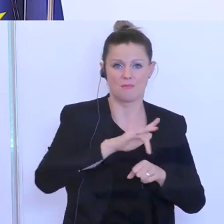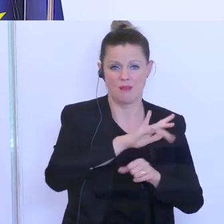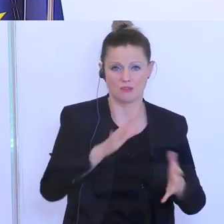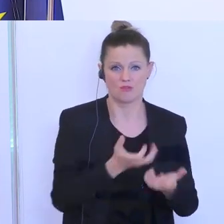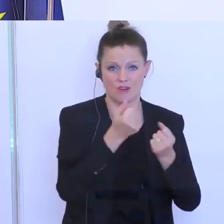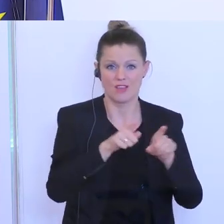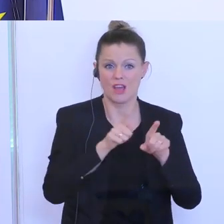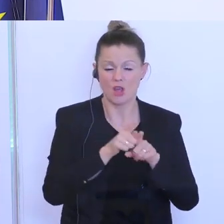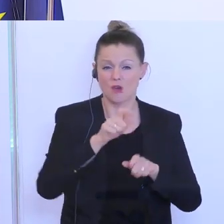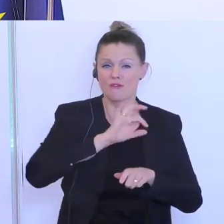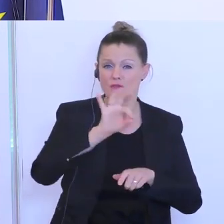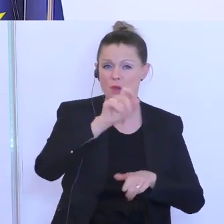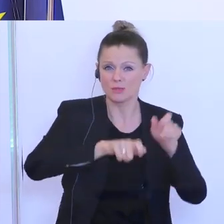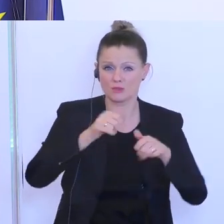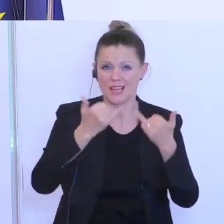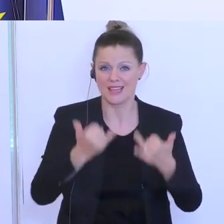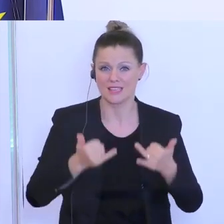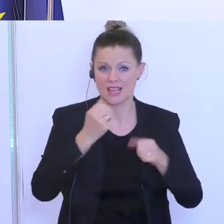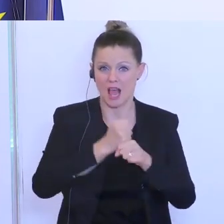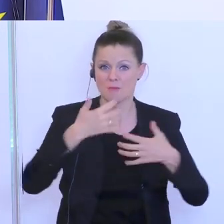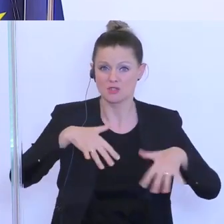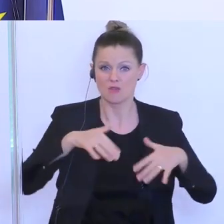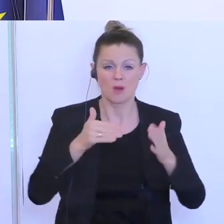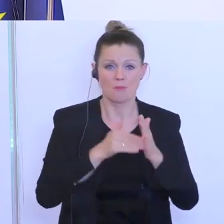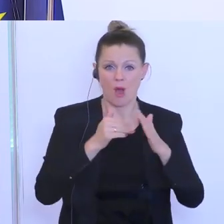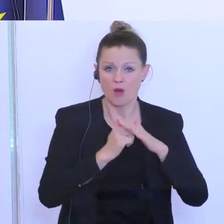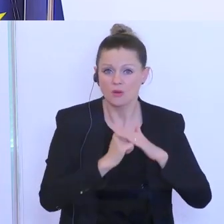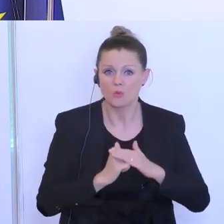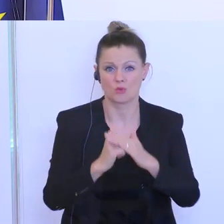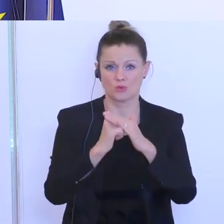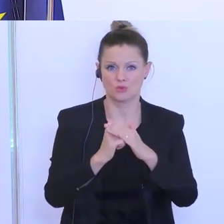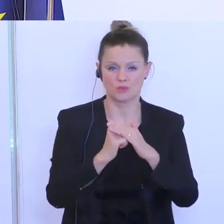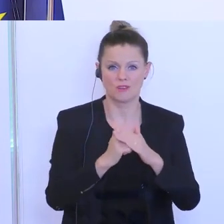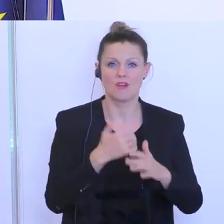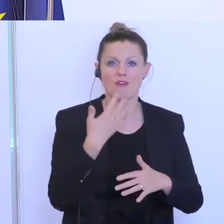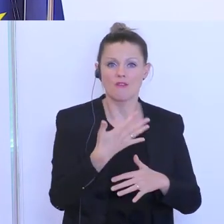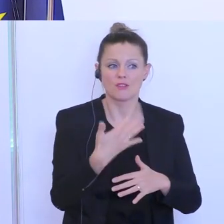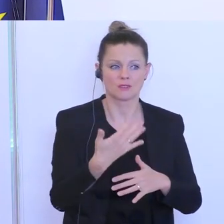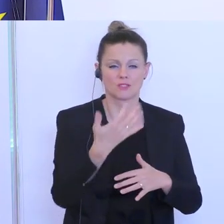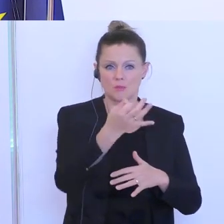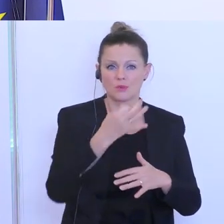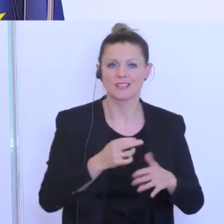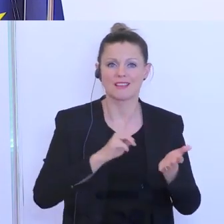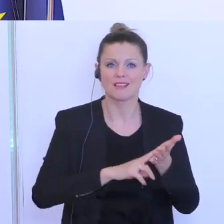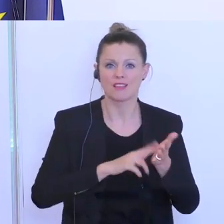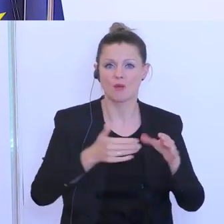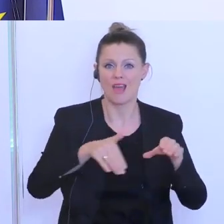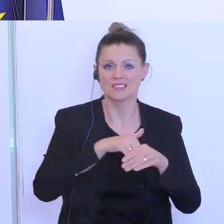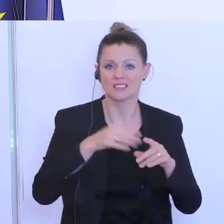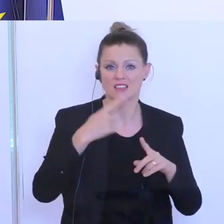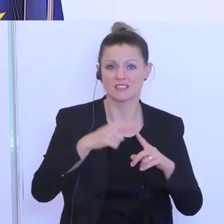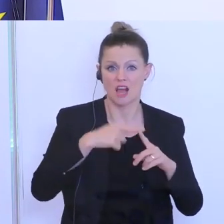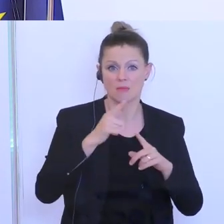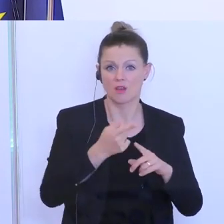für die, die jetzt arbeitslos sind, auch eine Hilfestellung, weil mit 55 % Nettoersatzarte werden die nicht die besonders großen